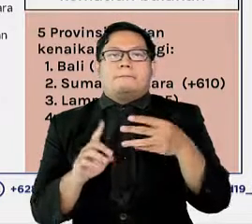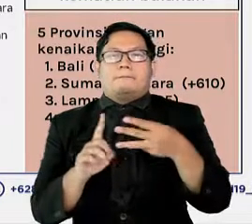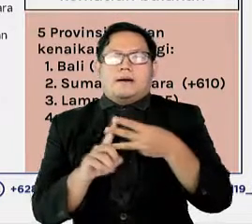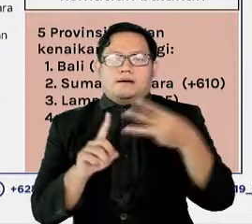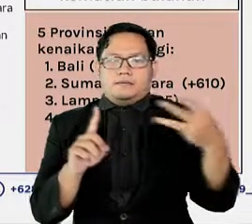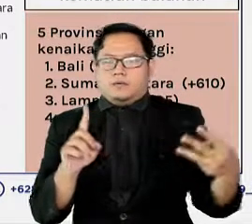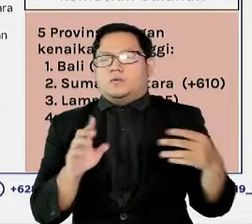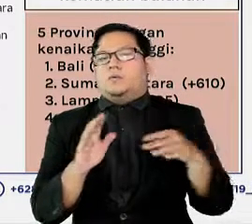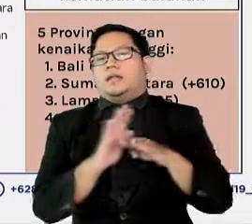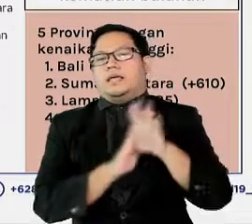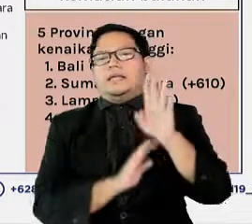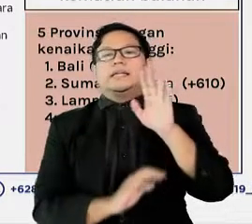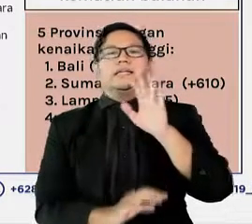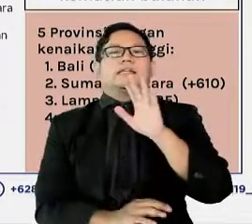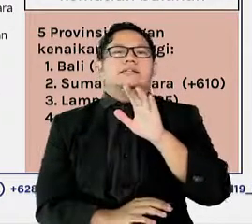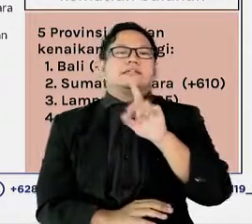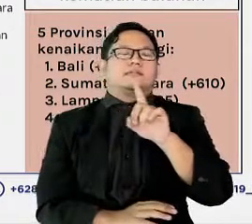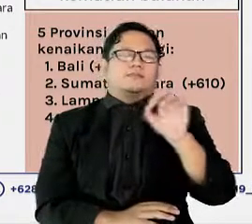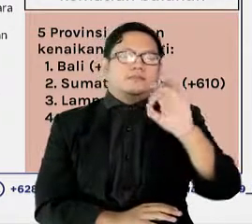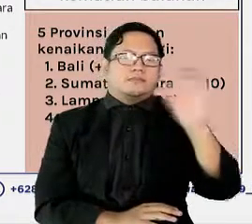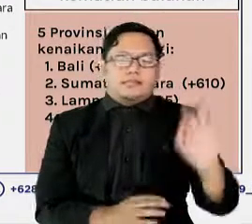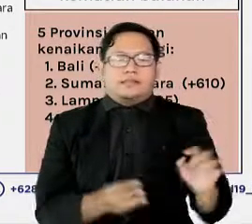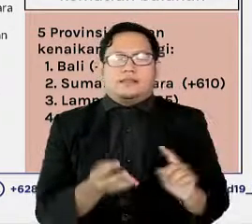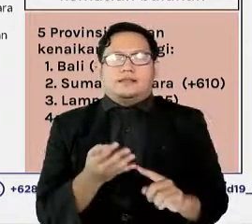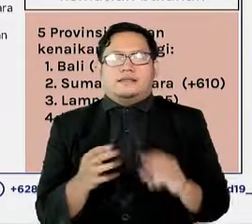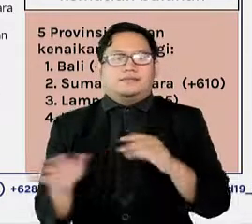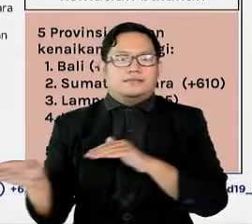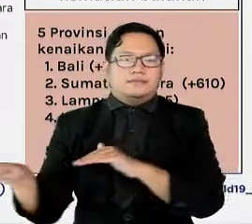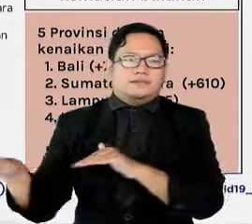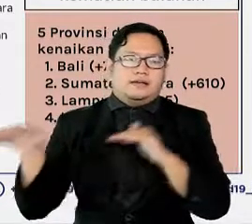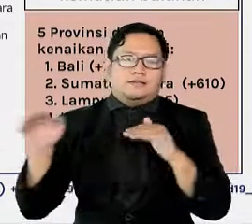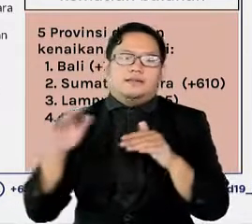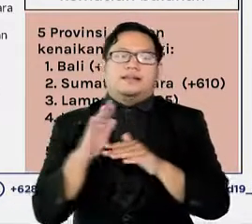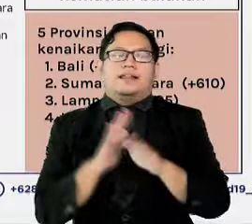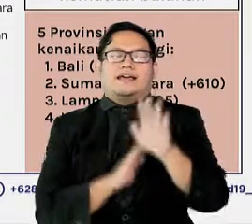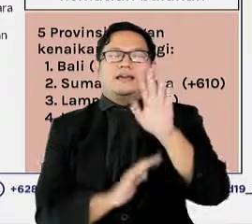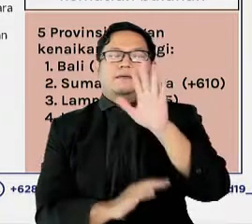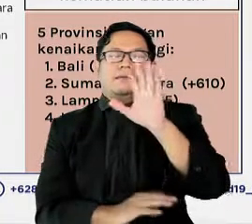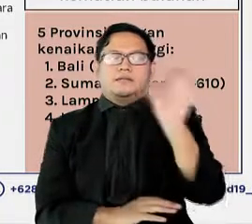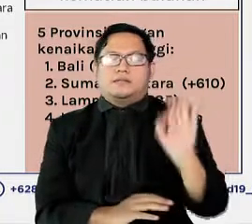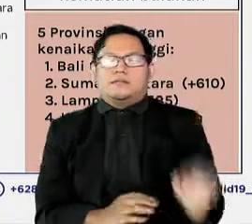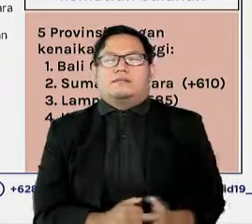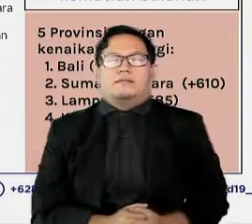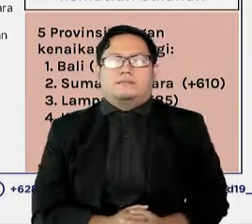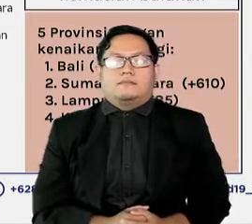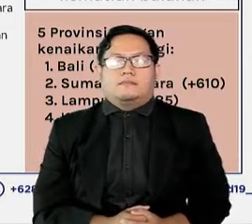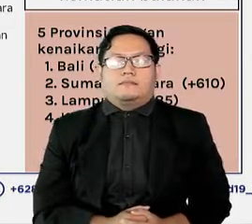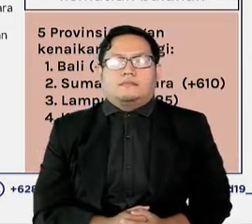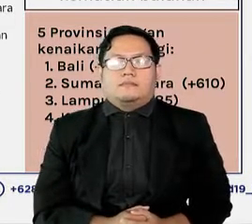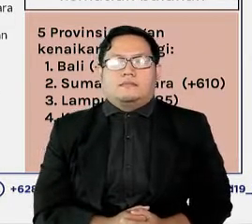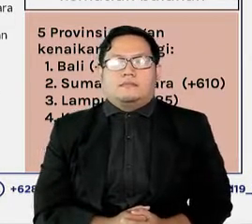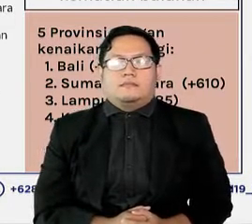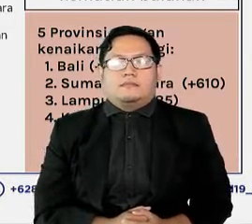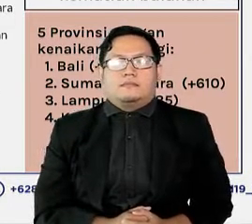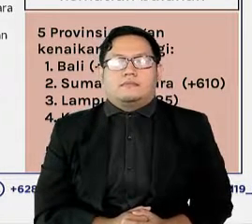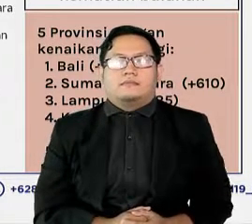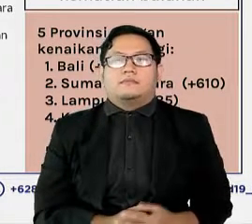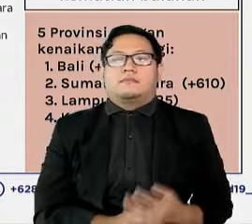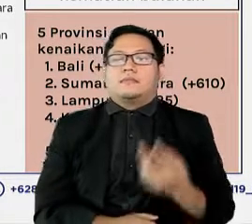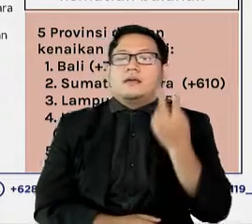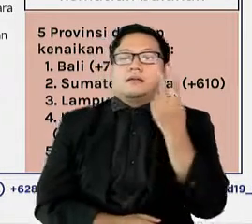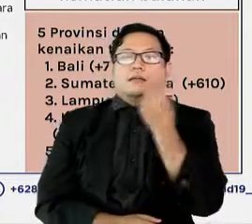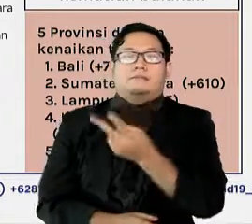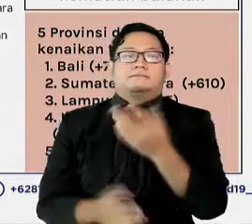Sulawesi Selatan naik 5 persen, serta Jambi naik 5 persen. Kemudian, jika dilihat pada